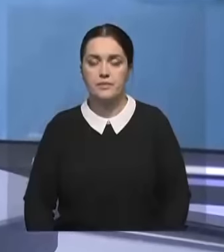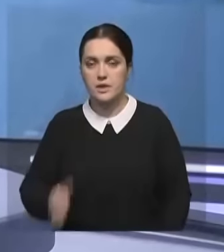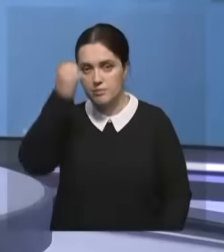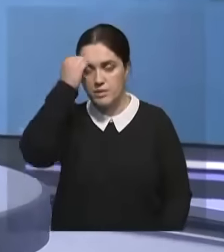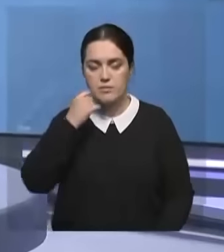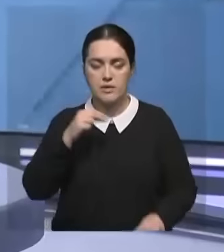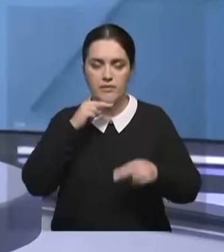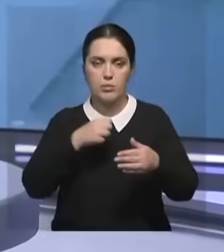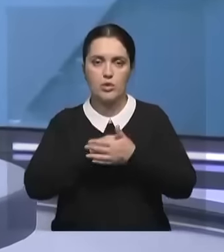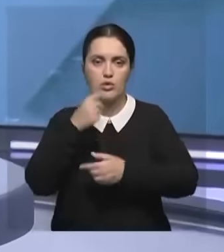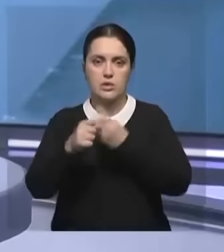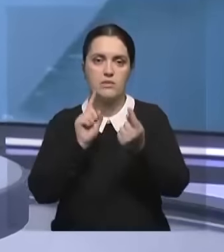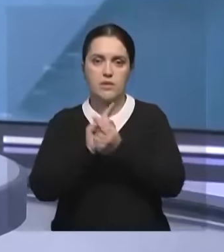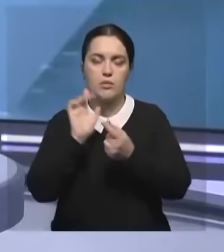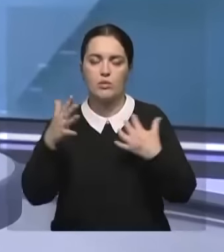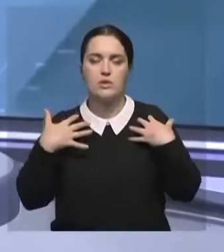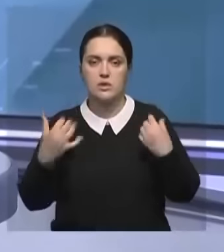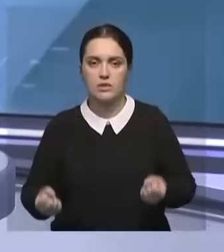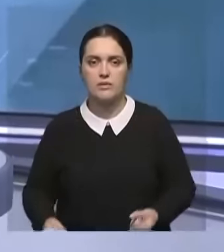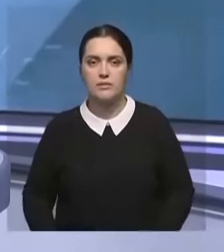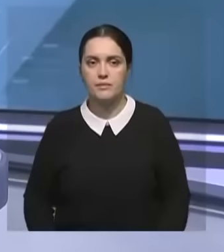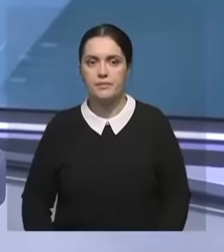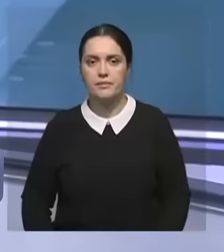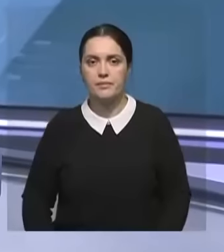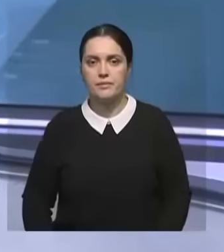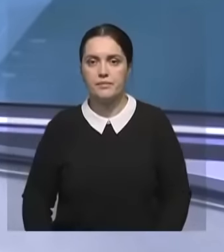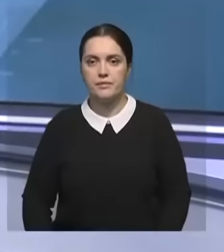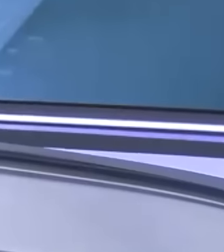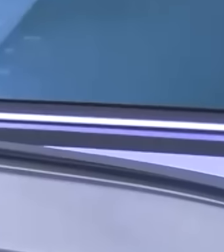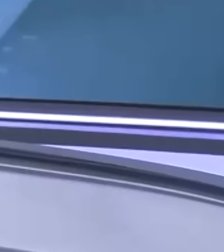На этом наш выпуск завершен. Спасибо, что были с нами. Всего доброго.